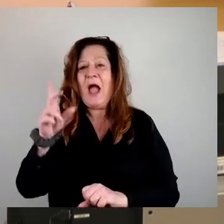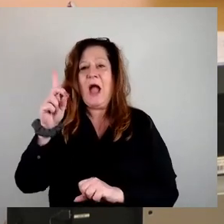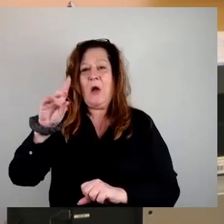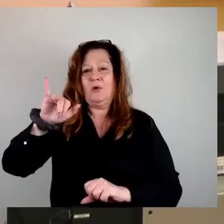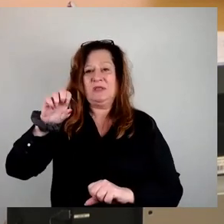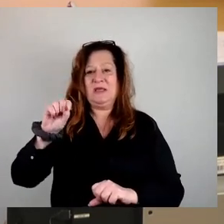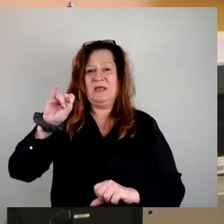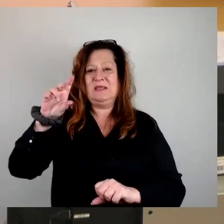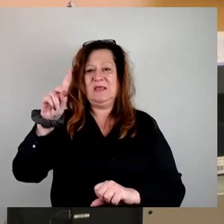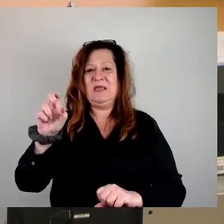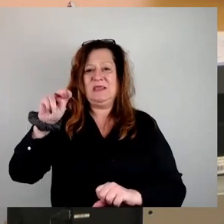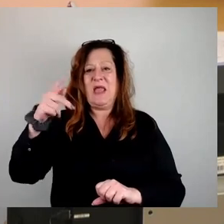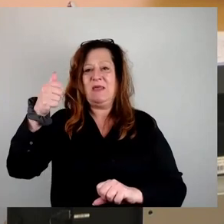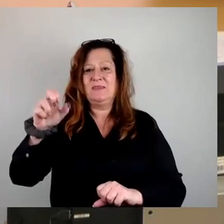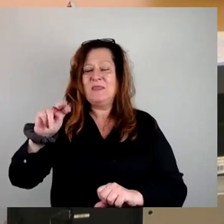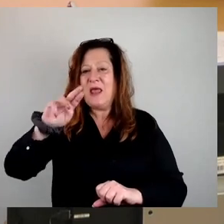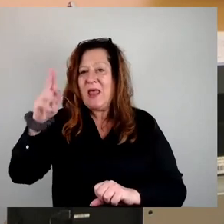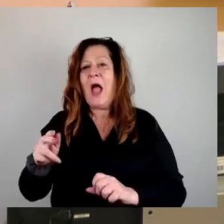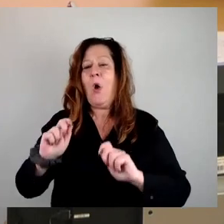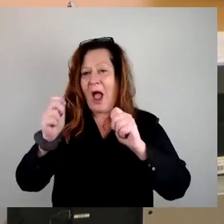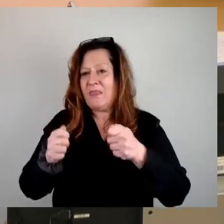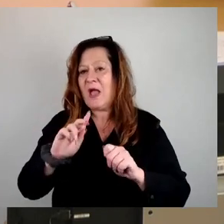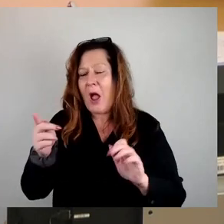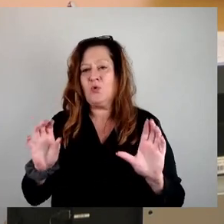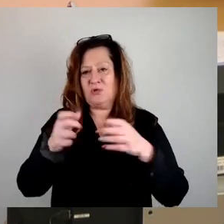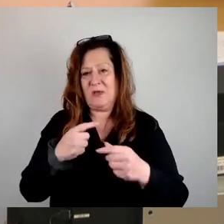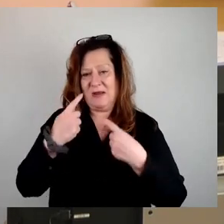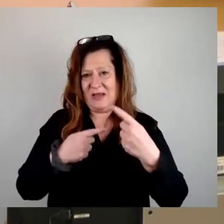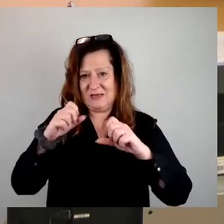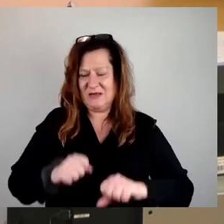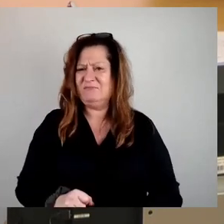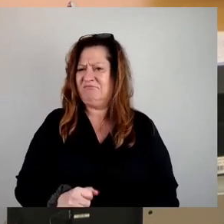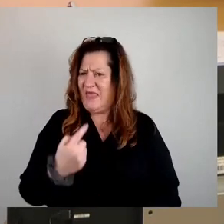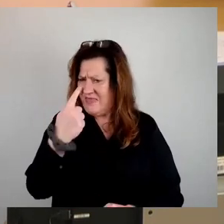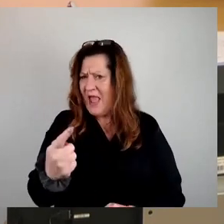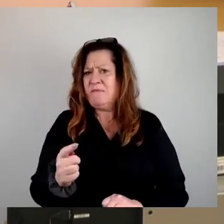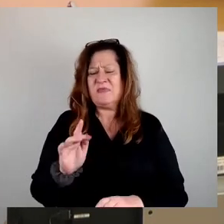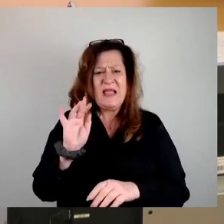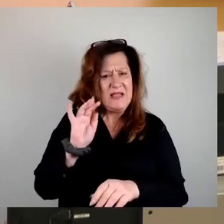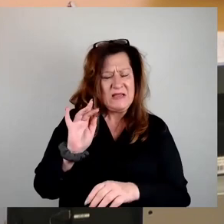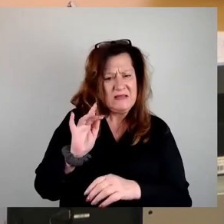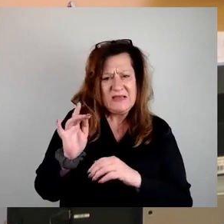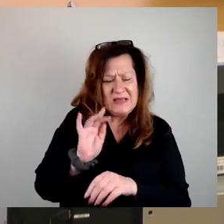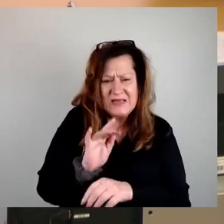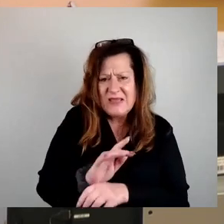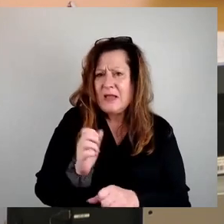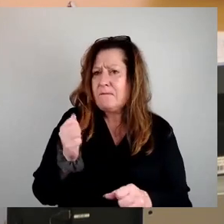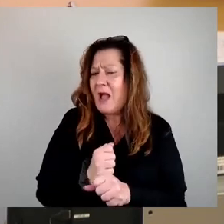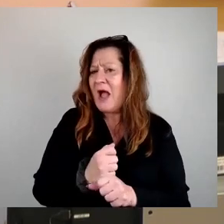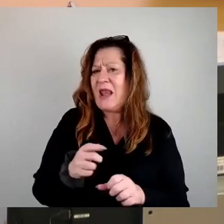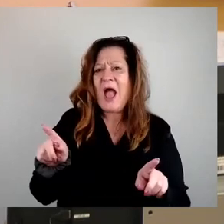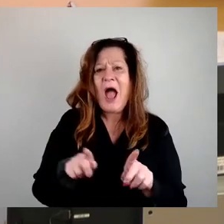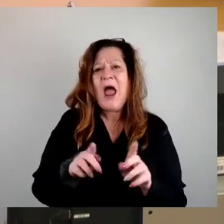wo wir gemeinsam darüber reden. Und ich will auch noch was sagen. Sie kritisieren das Ankaufsprogramm jetzt der Stadt, Sie